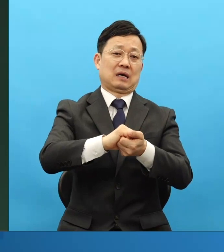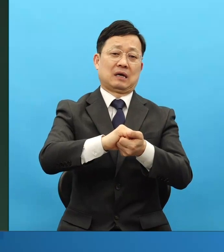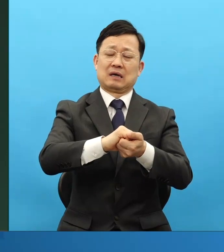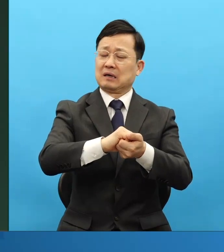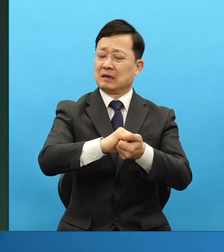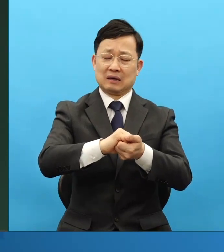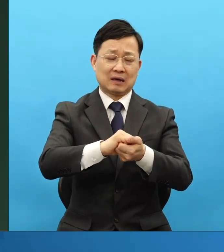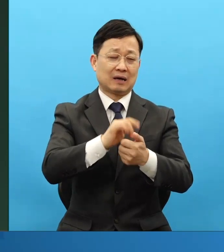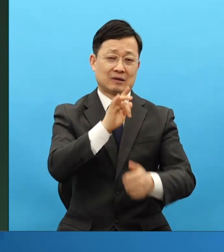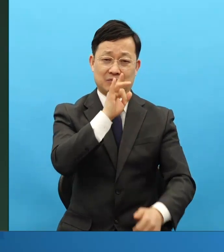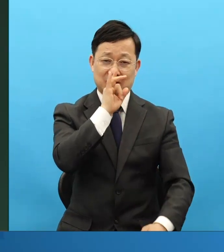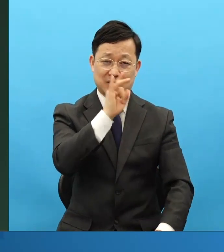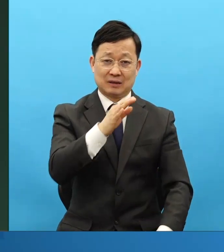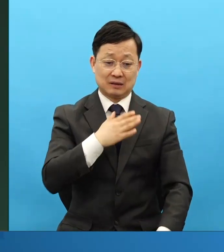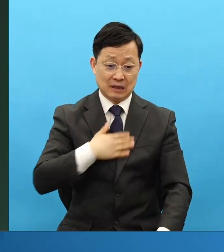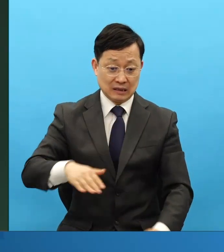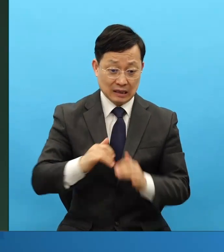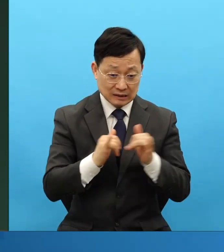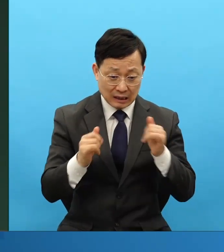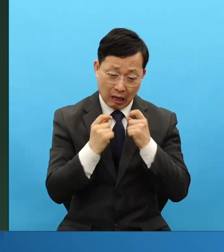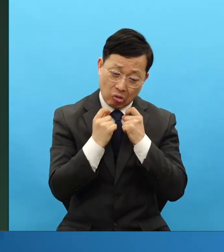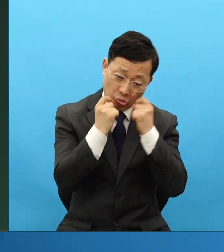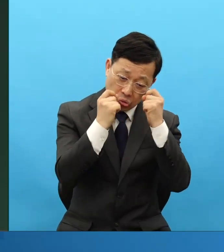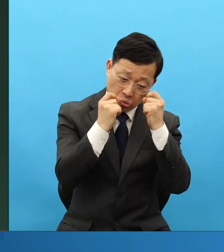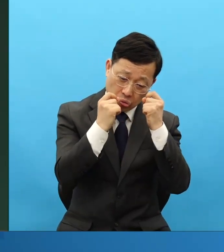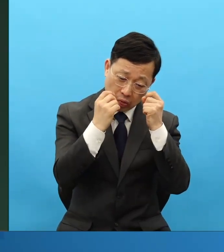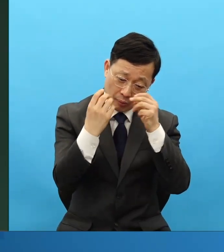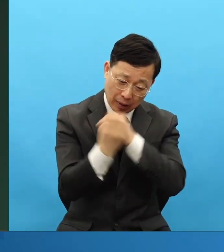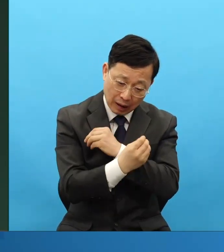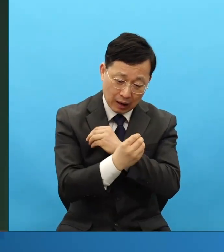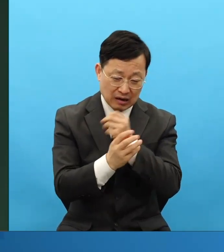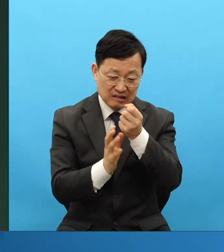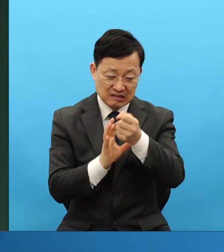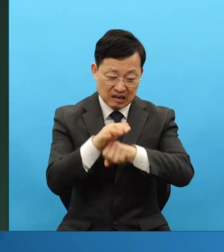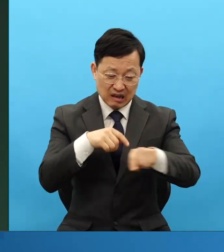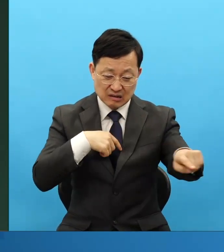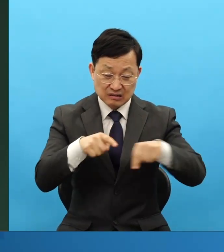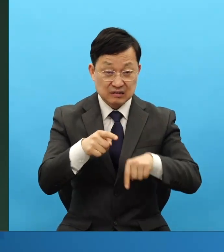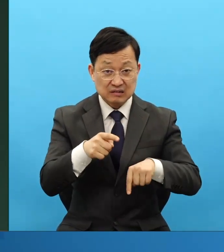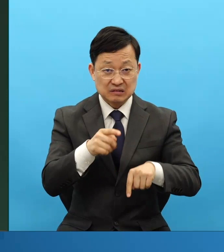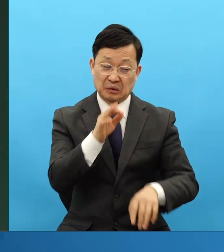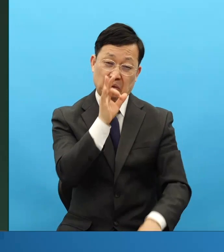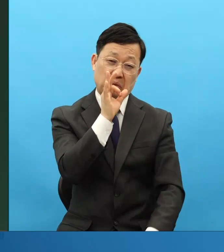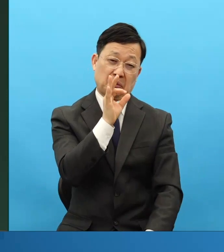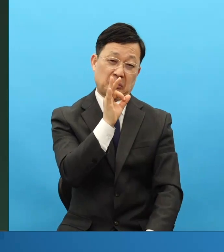그렇죠. 우리의 힘, 사람의 힘은 아무리 강해도 세계를 움직일 수가 없어요.